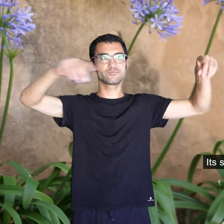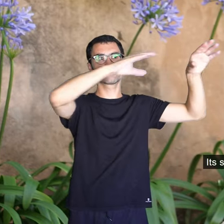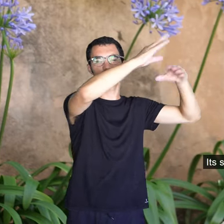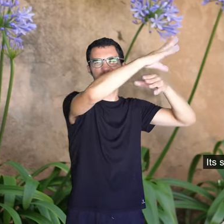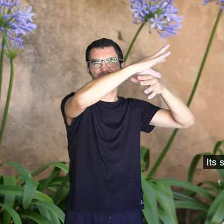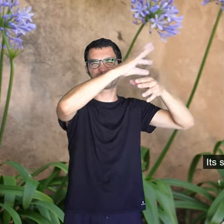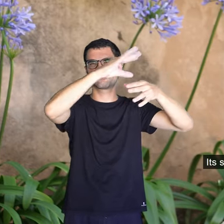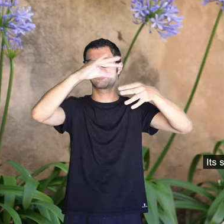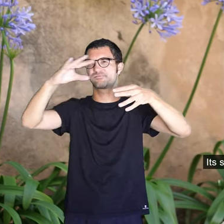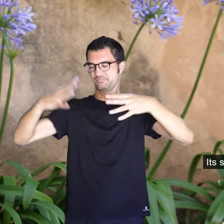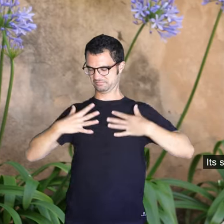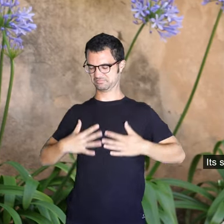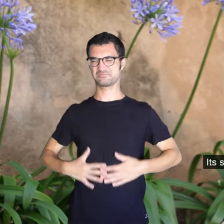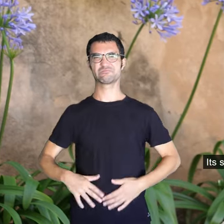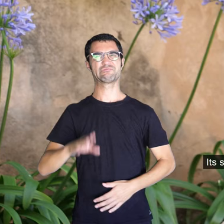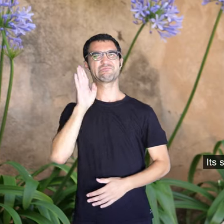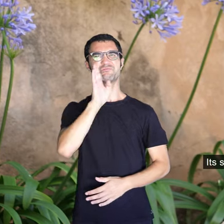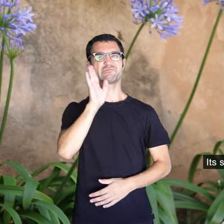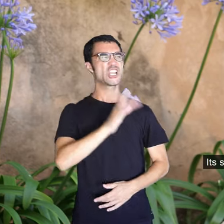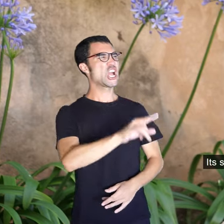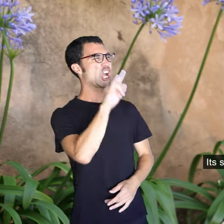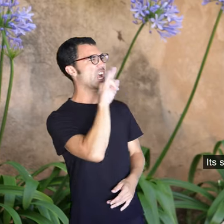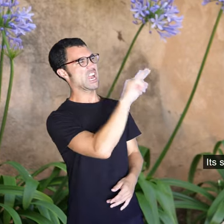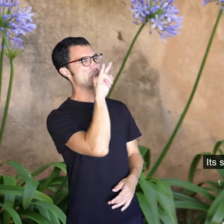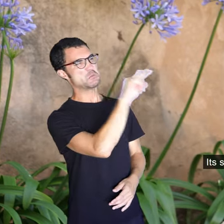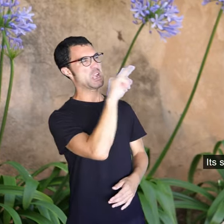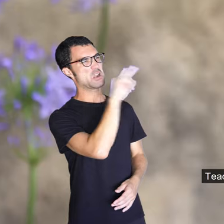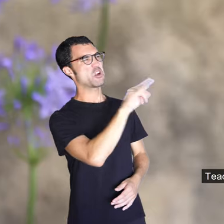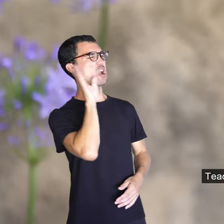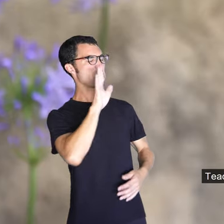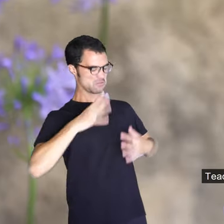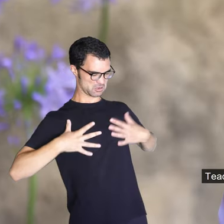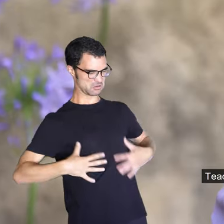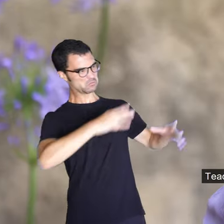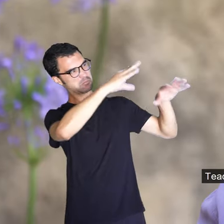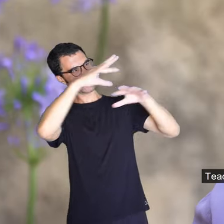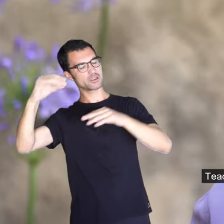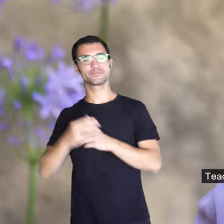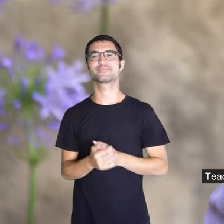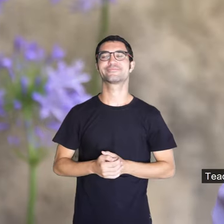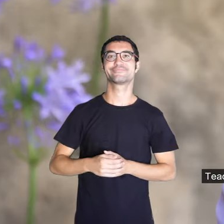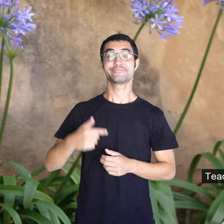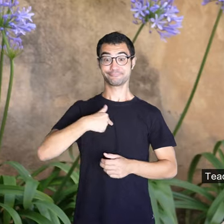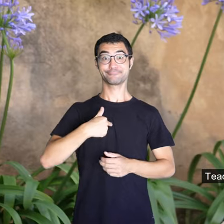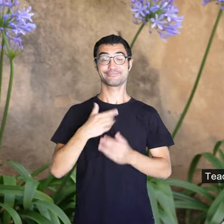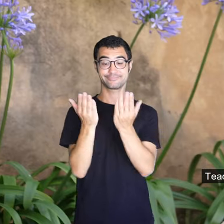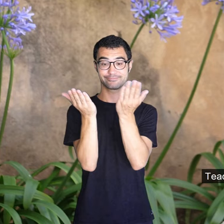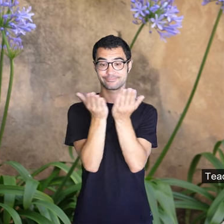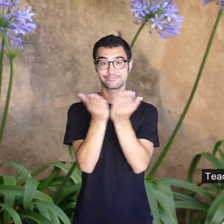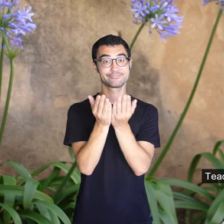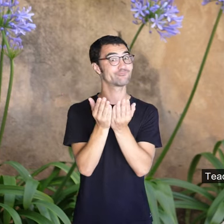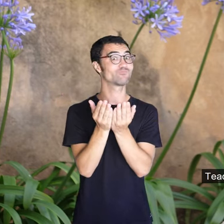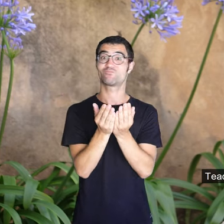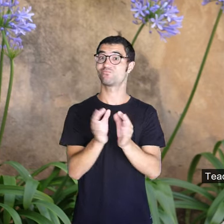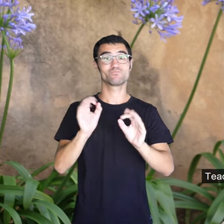i això, i el me laïa, ai, m'han embrotat tota la roba. De cap mestre, no, jo no me'n record de cap. Per Margalida